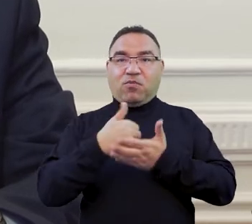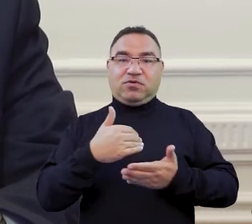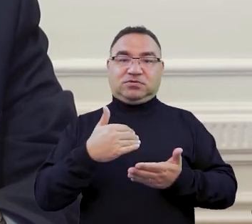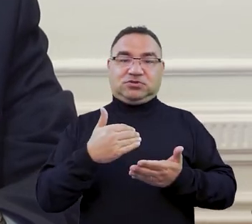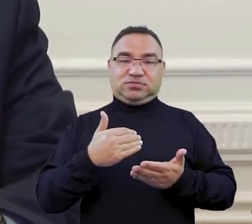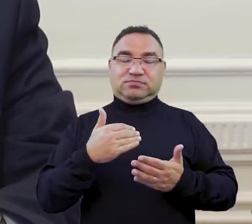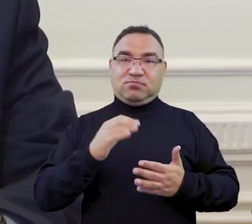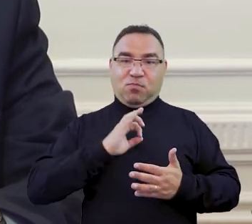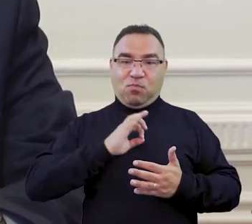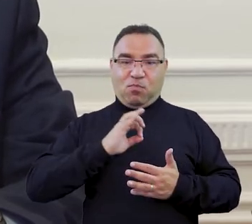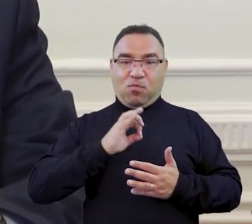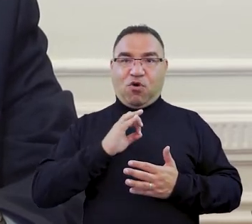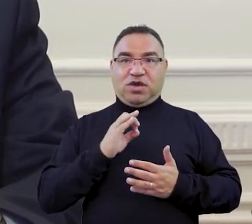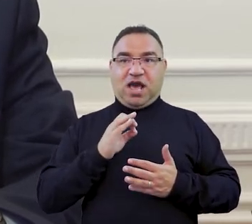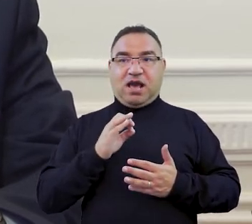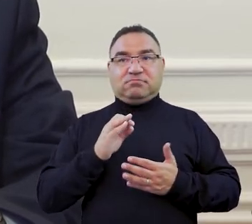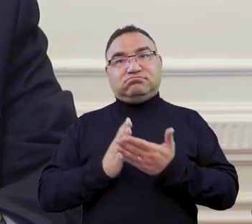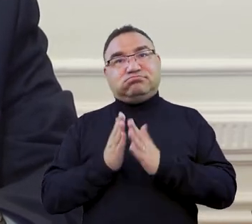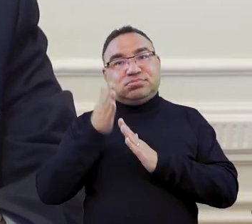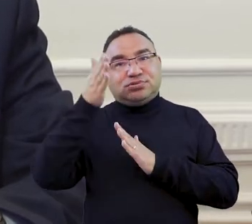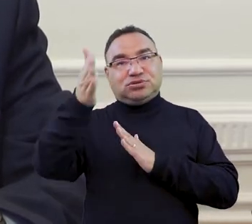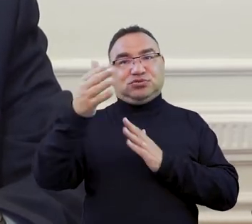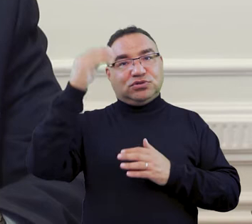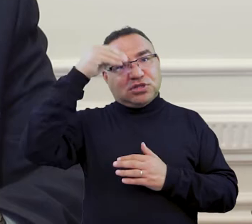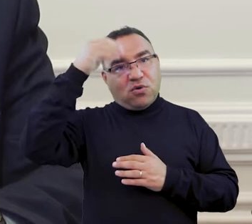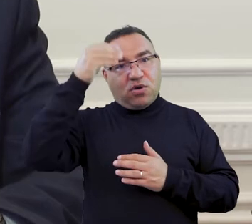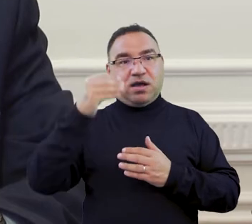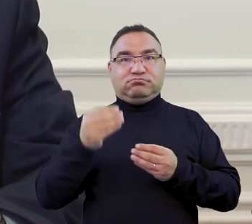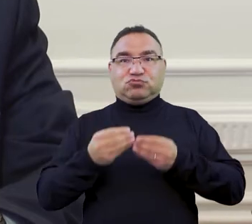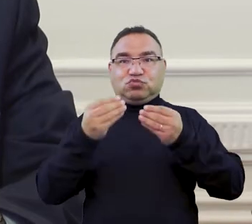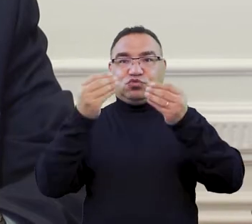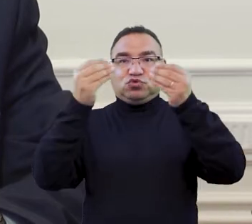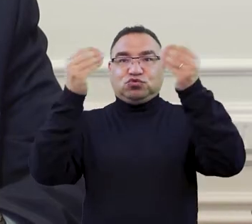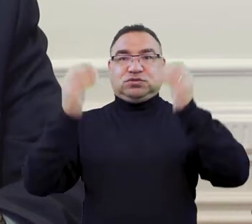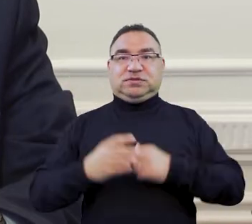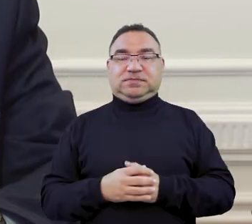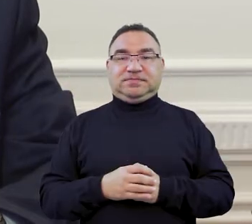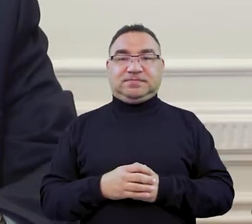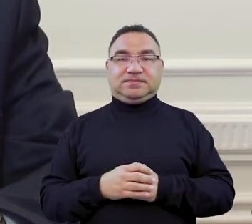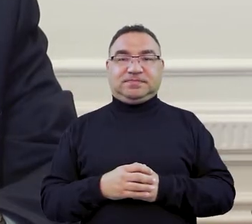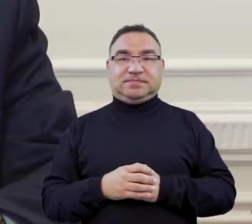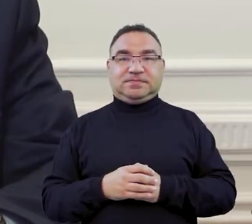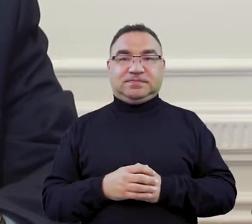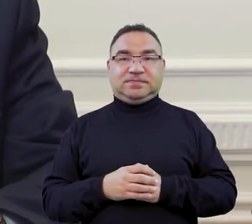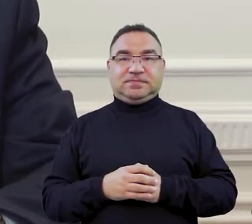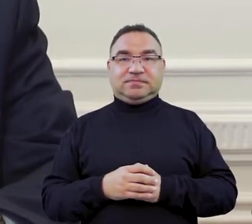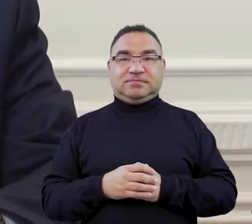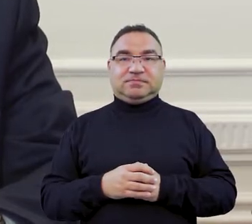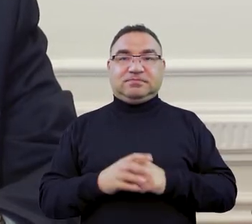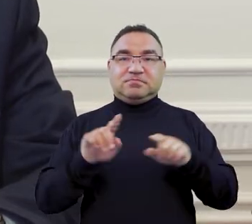do budowania własnej kariery, czy to naukowej, czy w perspektywie zawodowej. Także